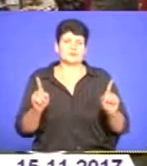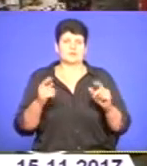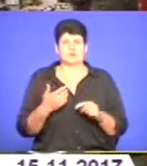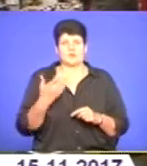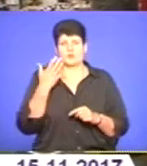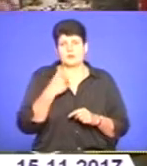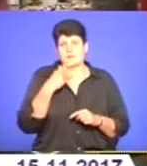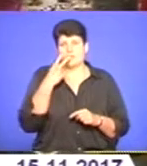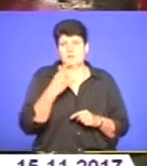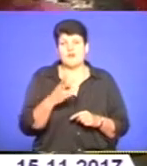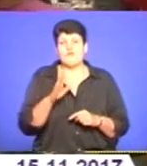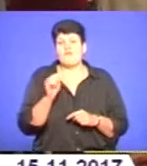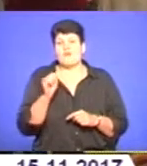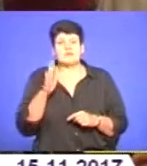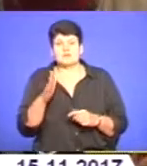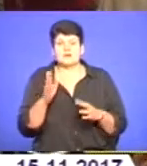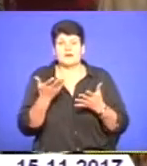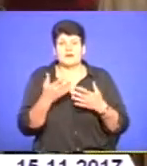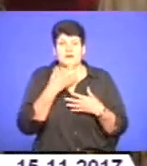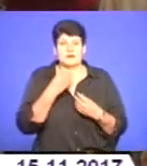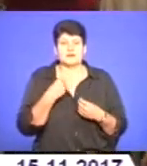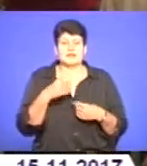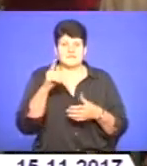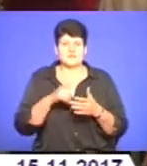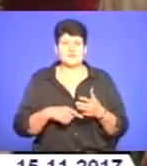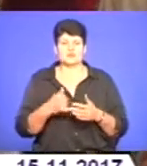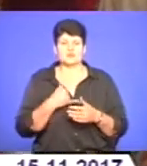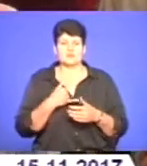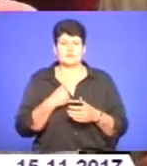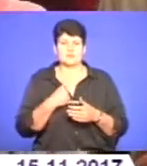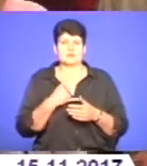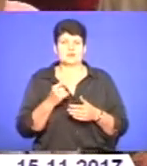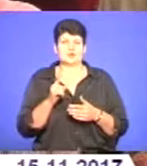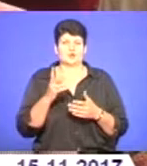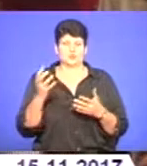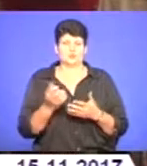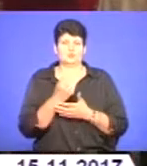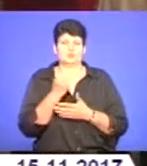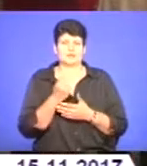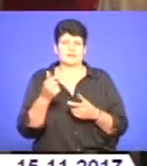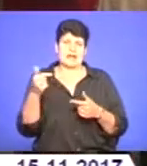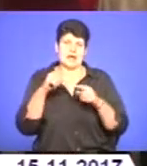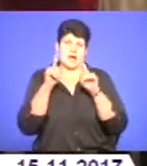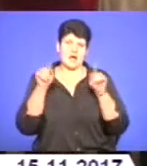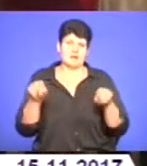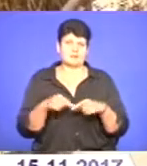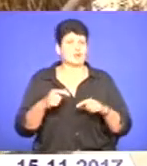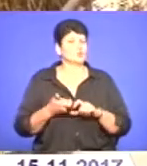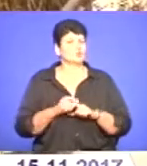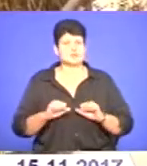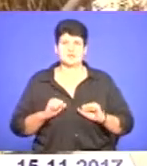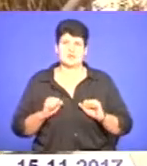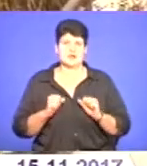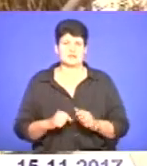її вже побачила, вау, яка вона гарна. Я дуже вірю, що в мене хоча б щось вийде, хоча б якась грамота, бо я дуже старалася.